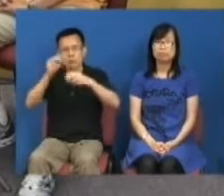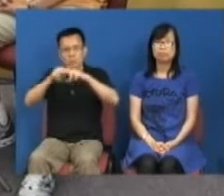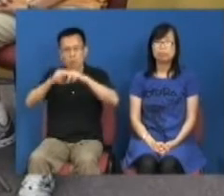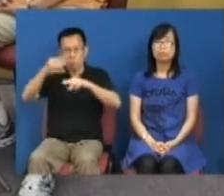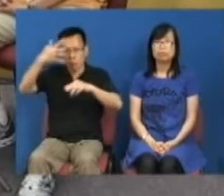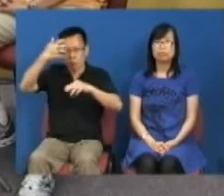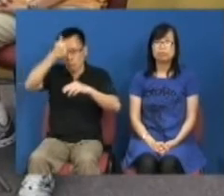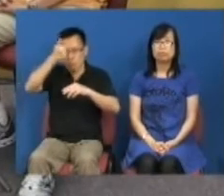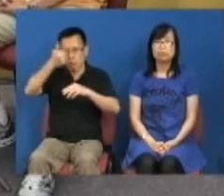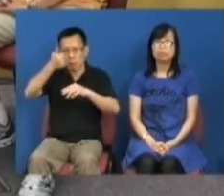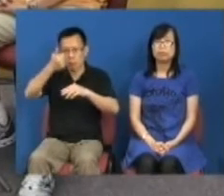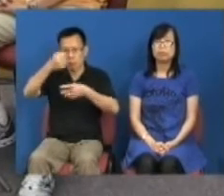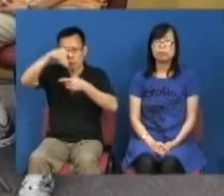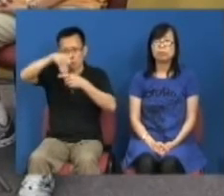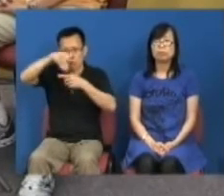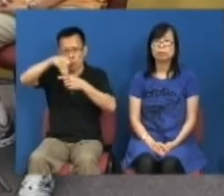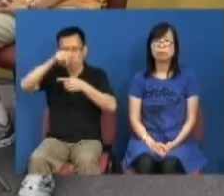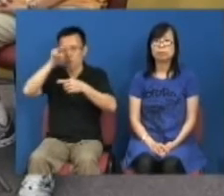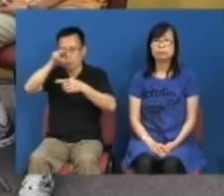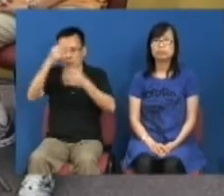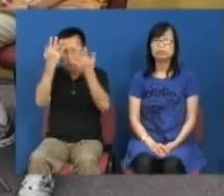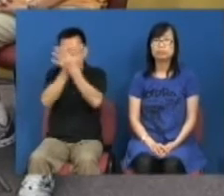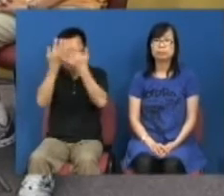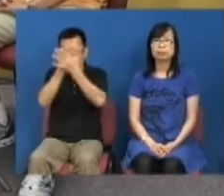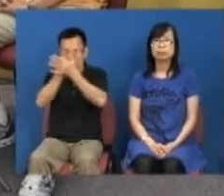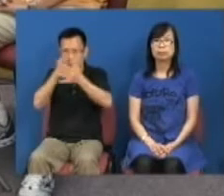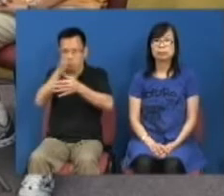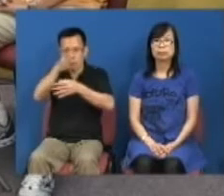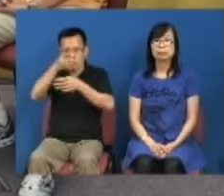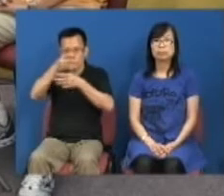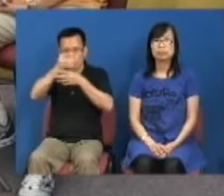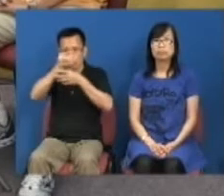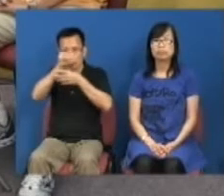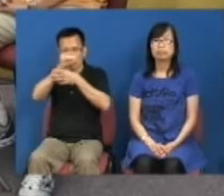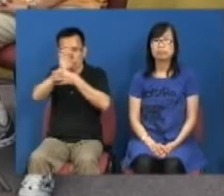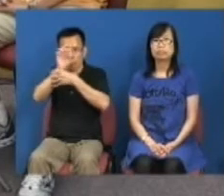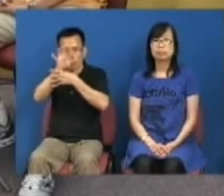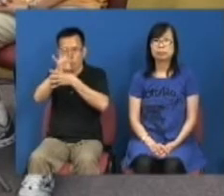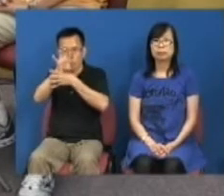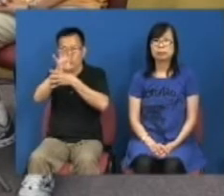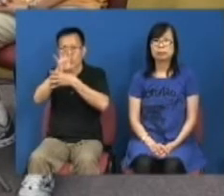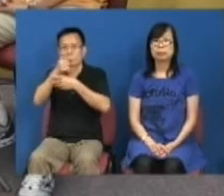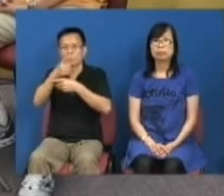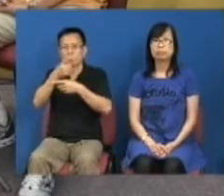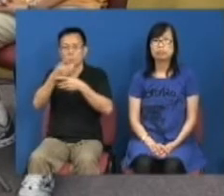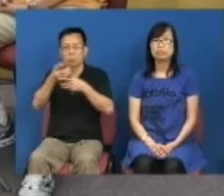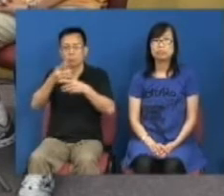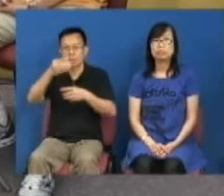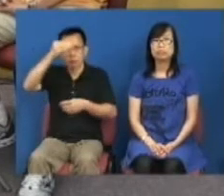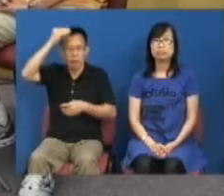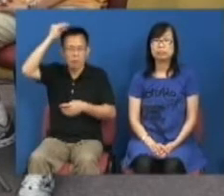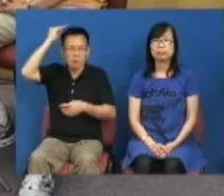在深圳看着我们香港的电视直播是的然后董先生才会中招